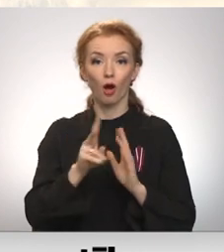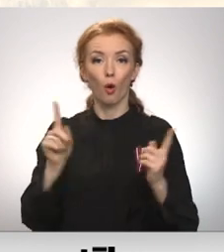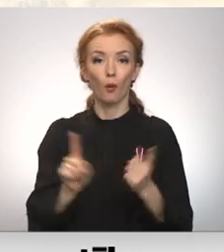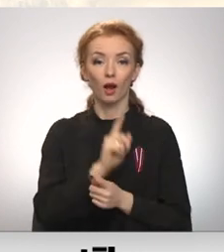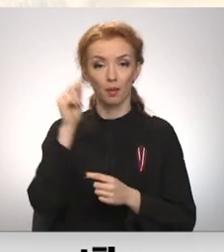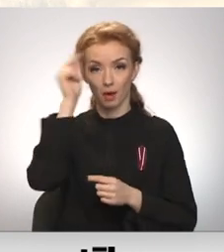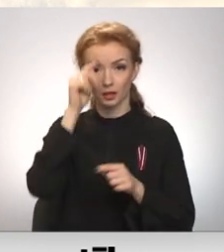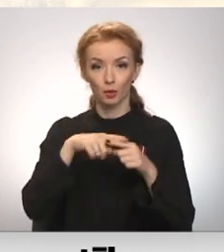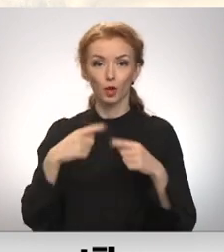priekšmetu visās vidusskolās.